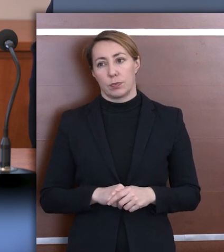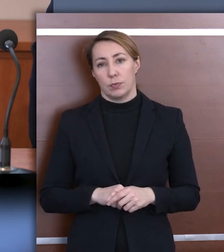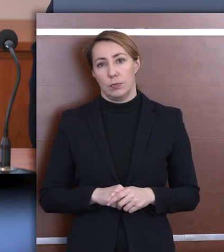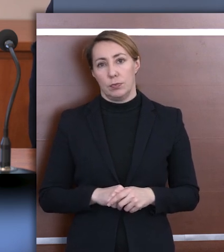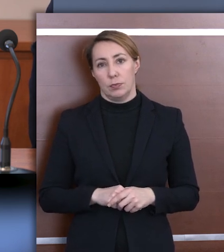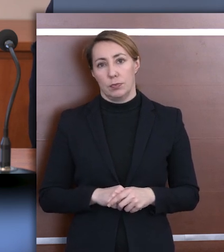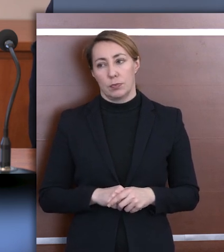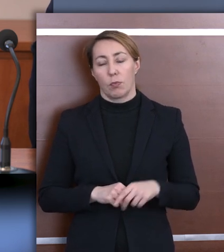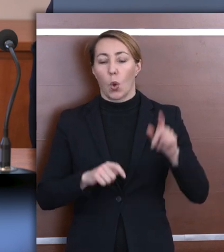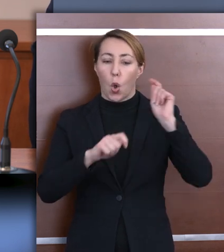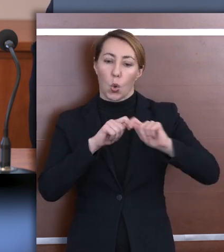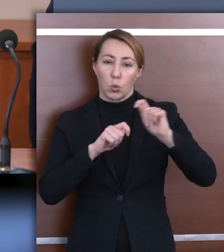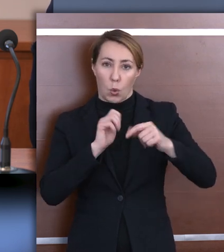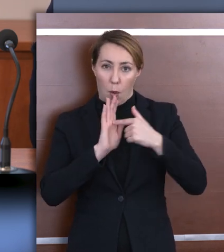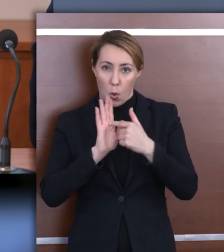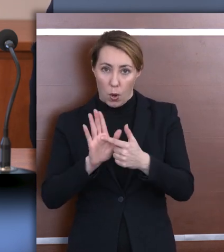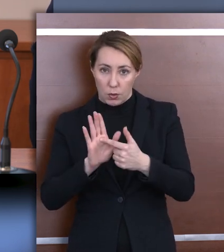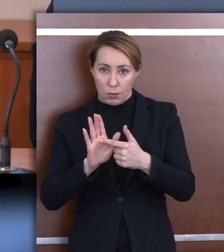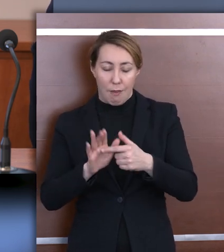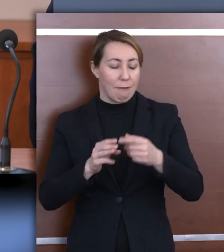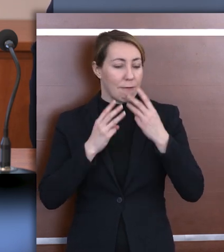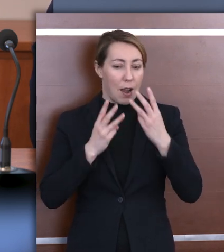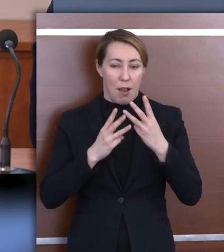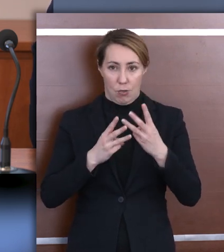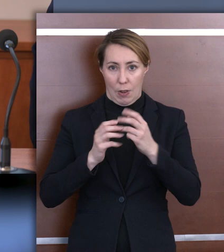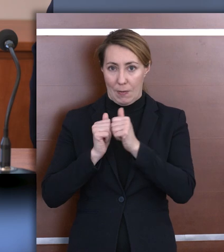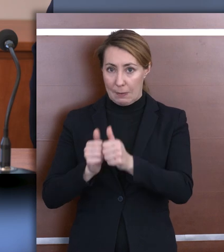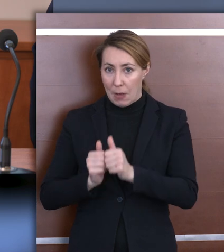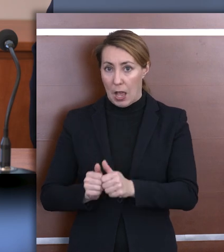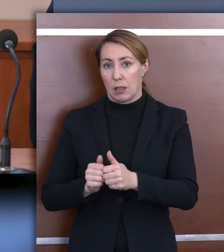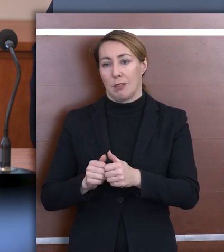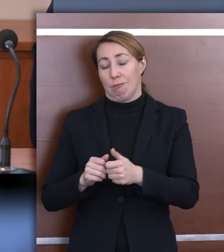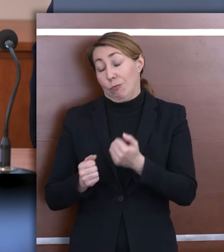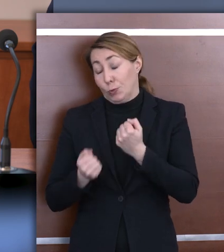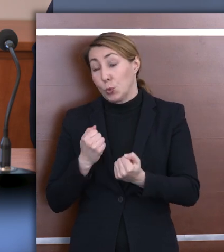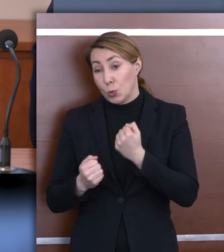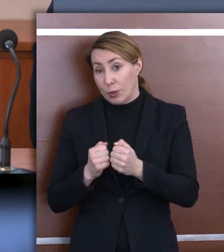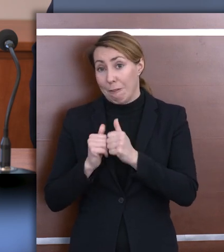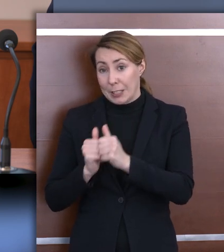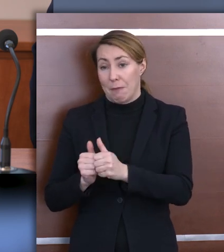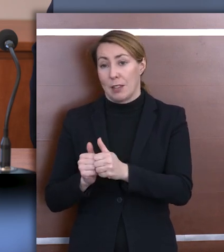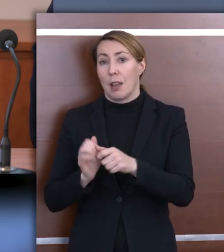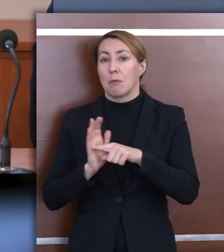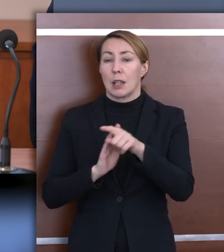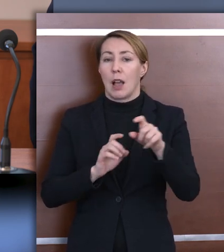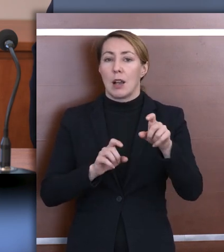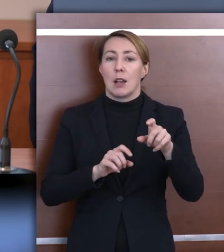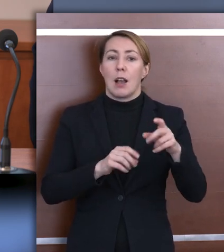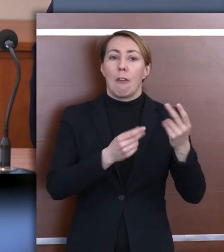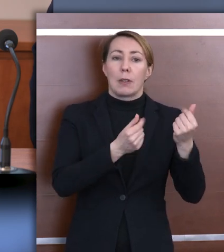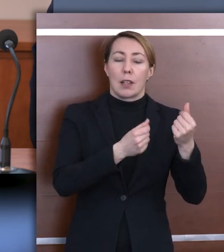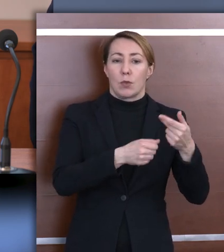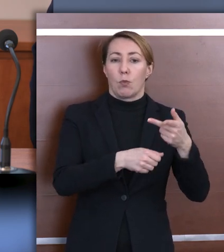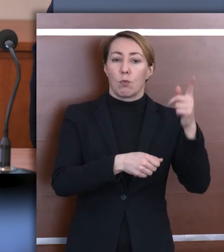Ta kontrola pokazuje, jak ważnym wyzwaniem i trudnym wyzwaniem jest dla jednostek sektora finansów